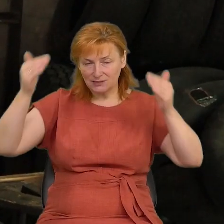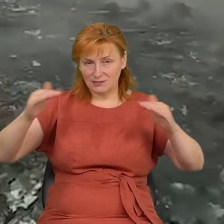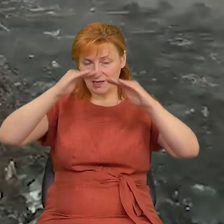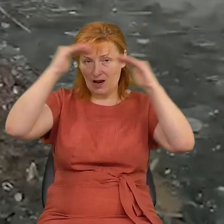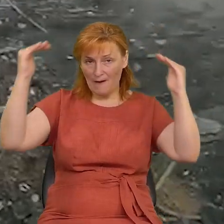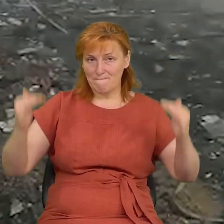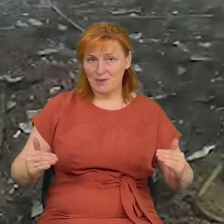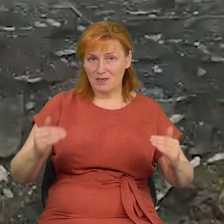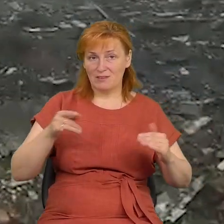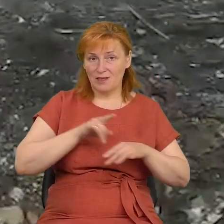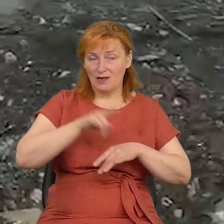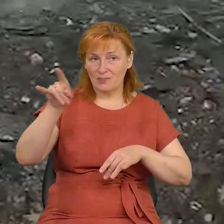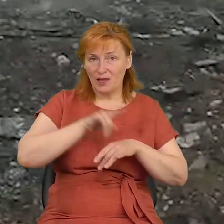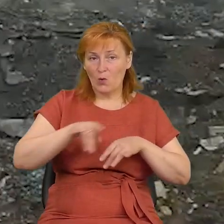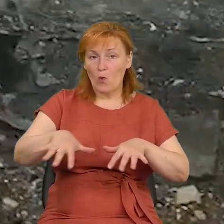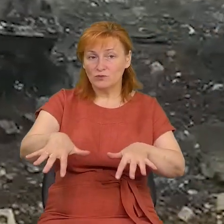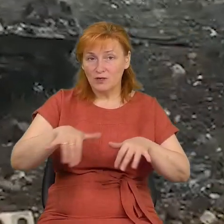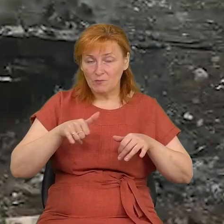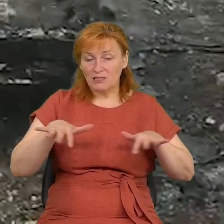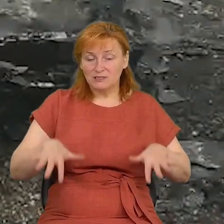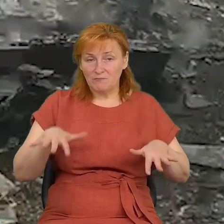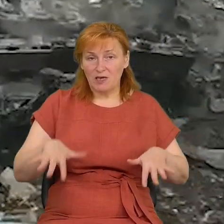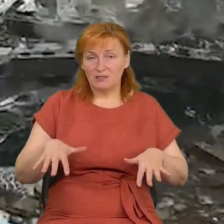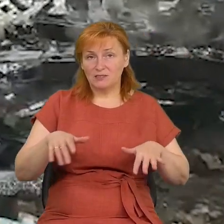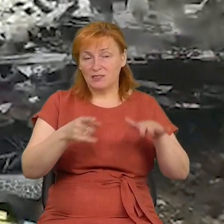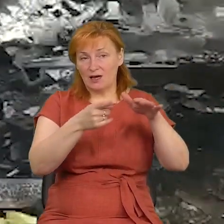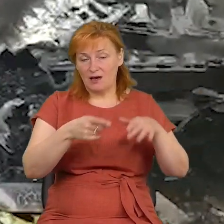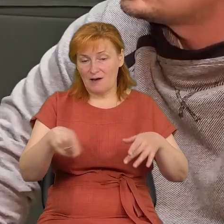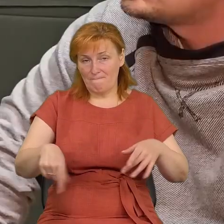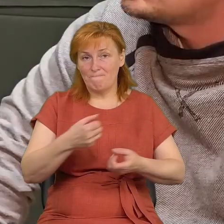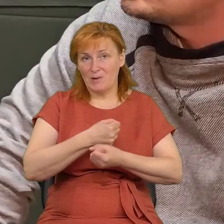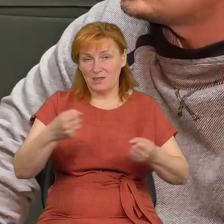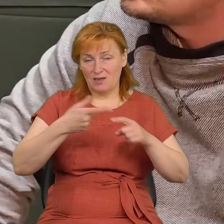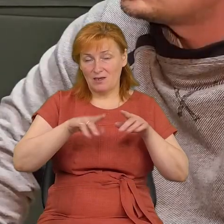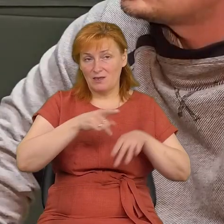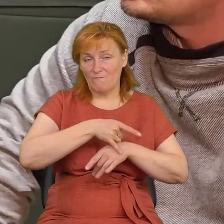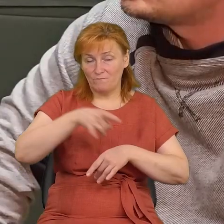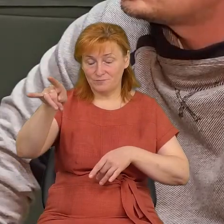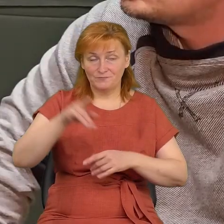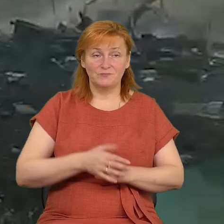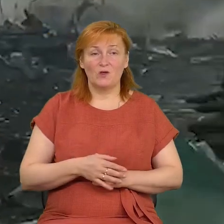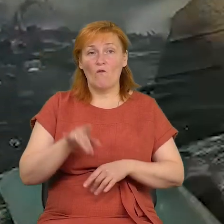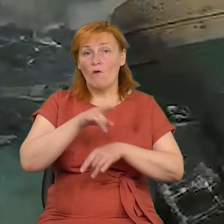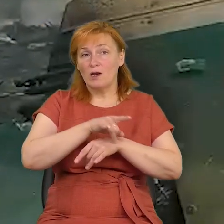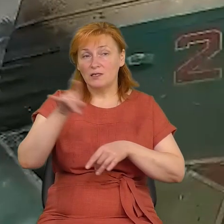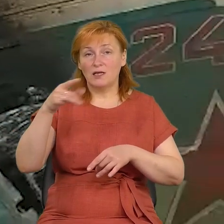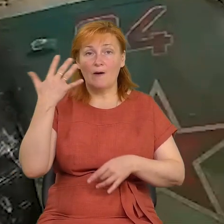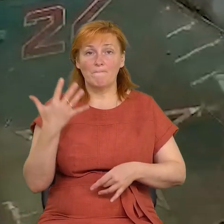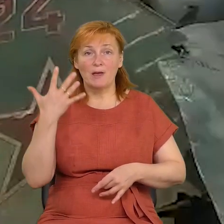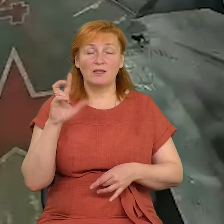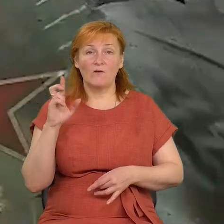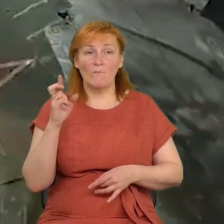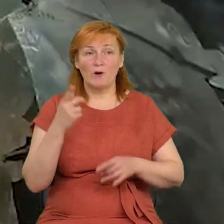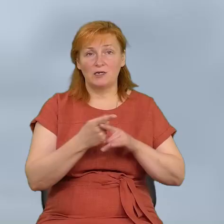Він забрав її з місця падіння Су-34, яким керував Олександр Красноярцев. Літак 5 березня збили